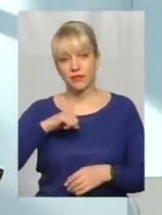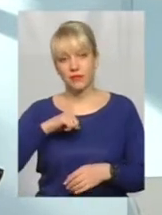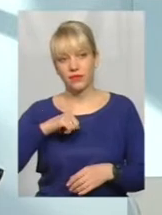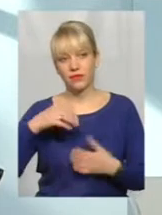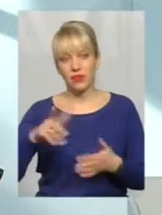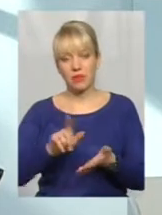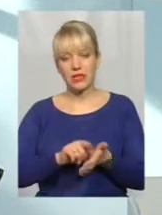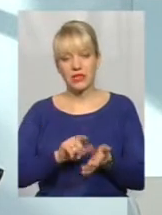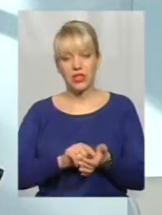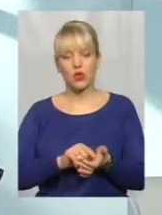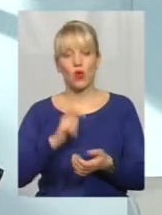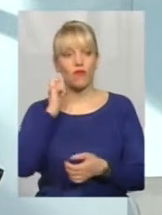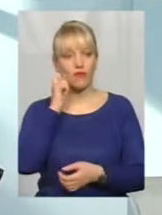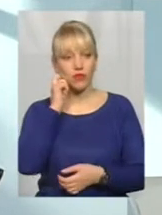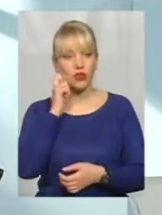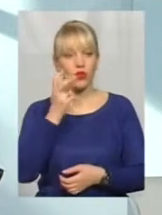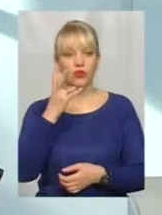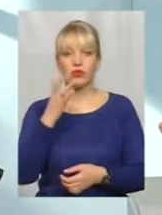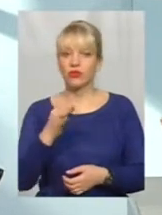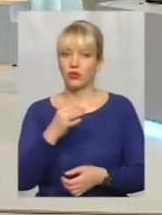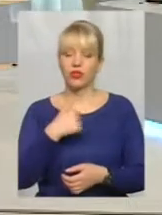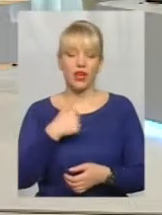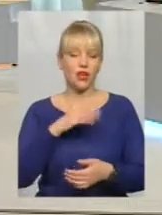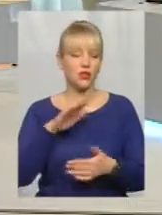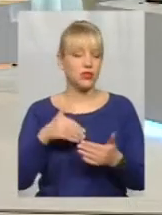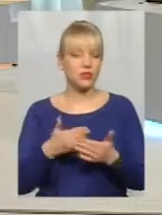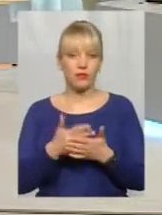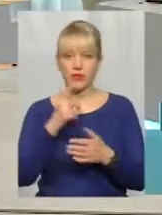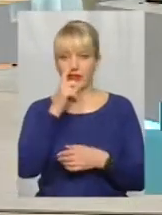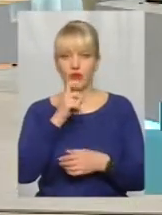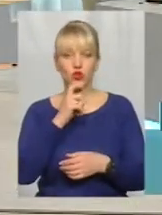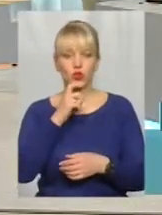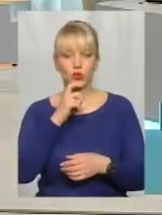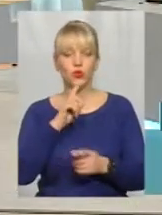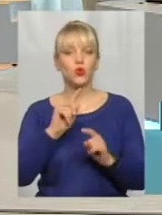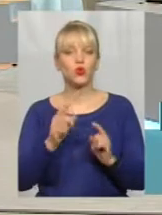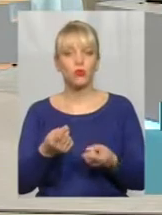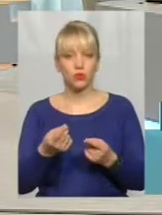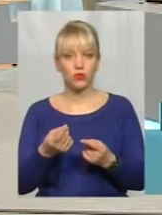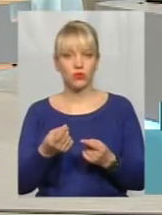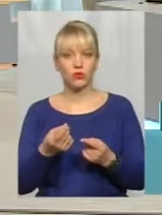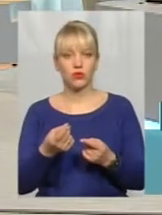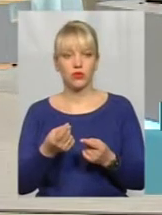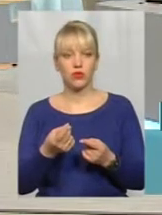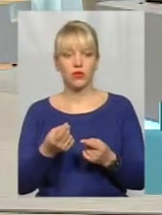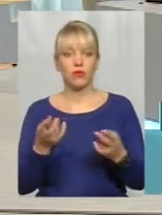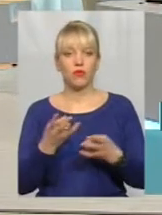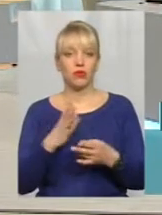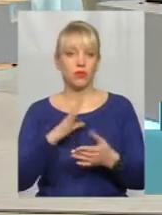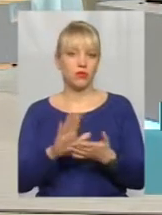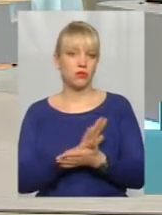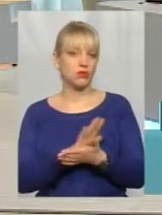пенсійного віку, але я до цих пір не розумів і не розумію, чому має бути